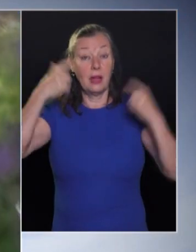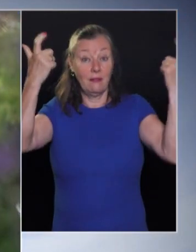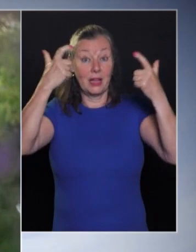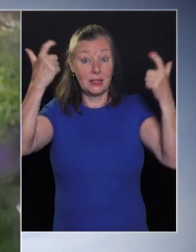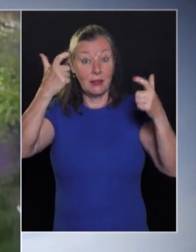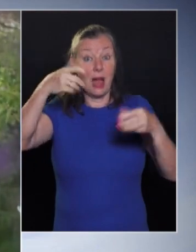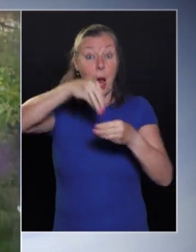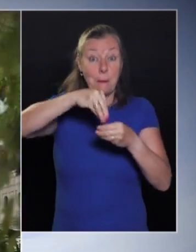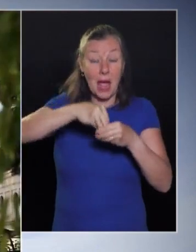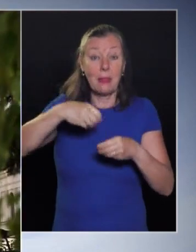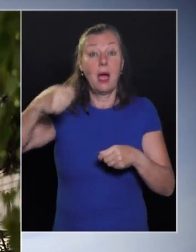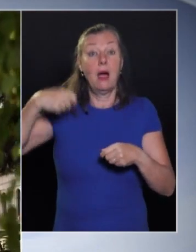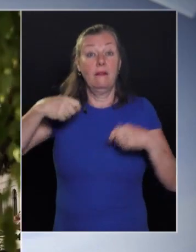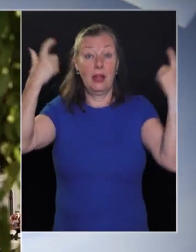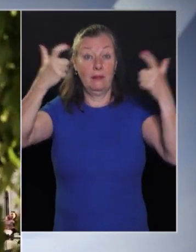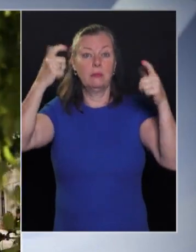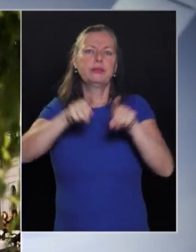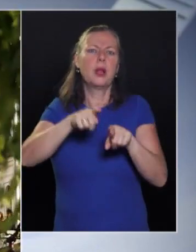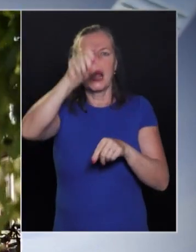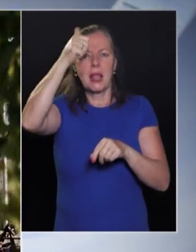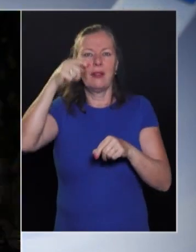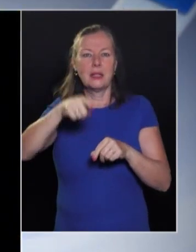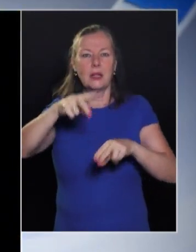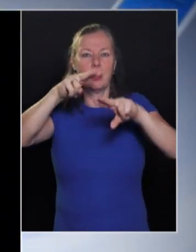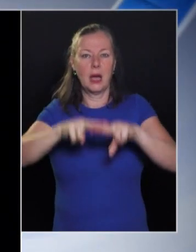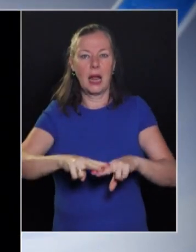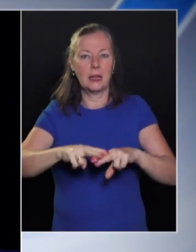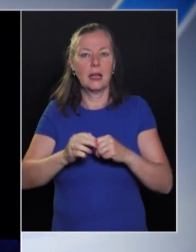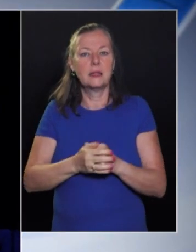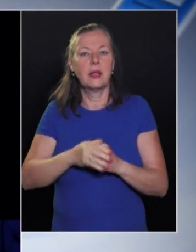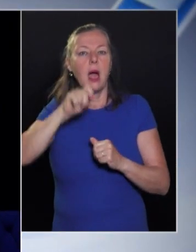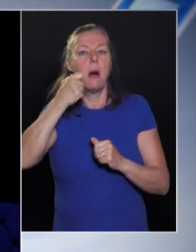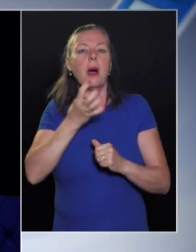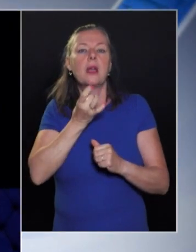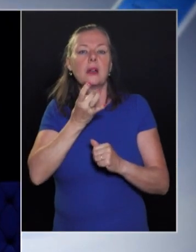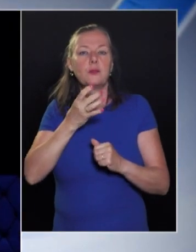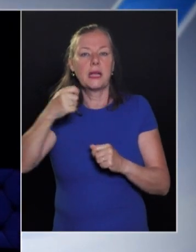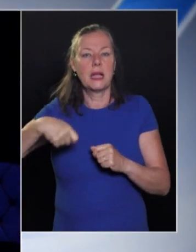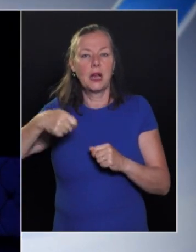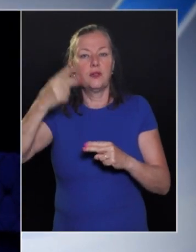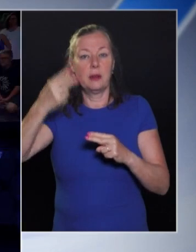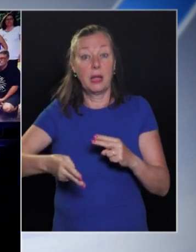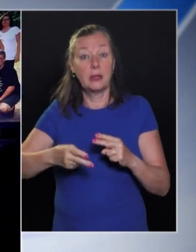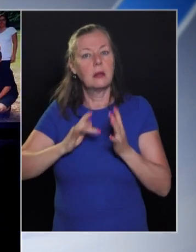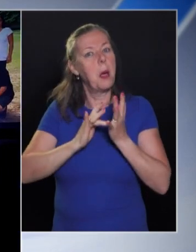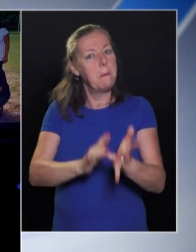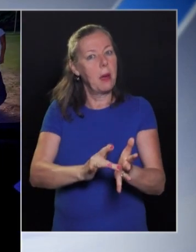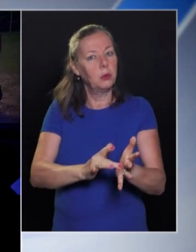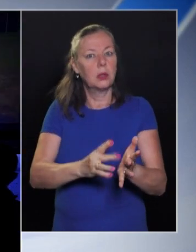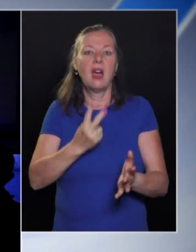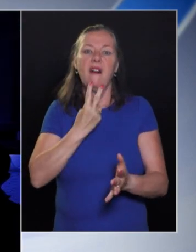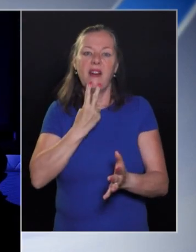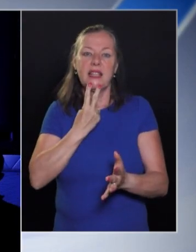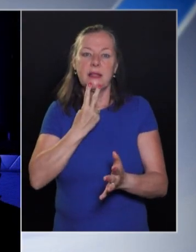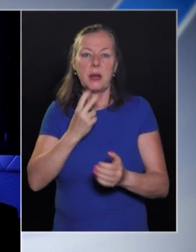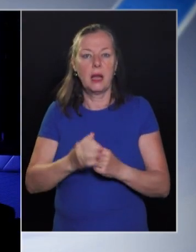Filmfesztivál a Filmfesztiválon. Így is nevezhetnénk azt a rendezvényt, amelyen a magyar speciális filmkészítők mutatkoztak